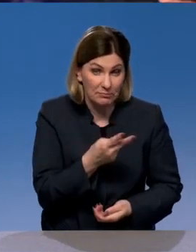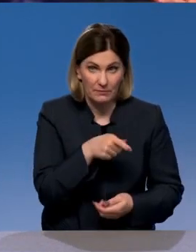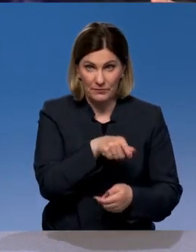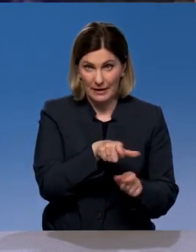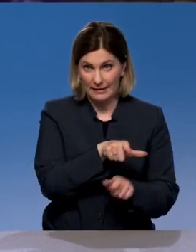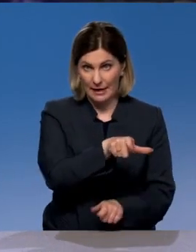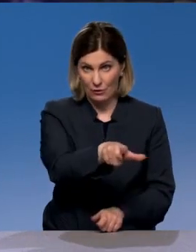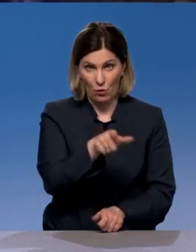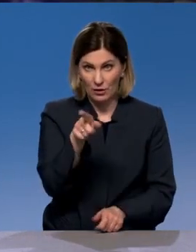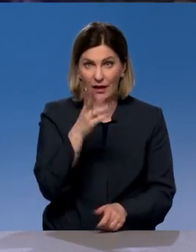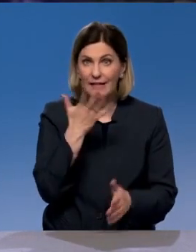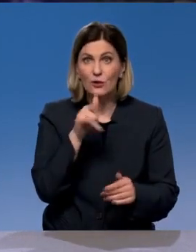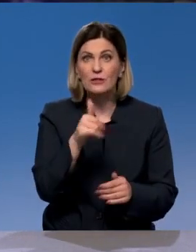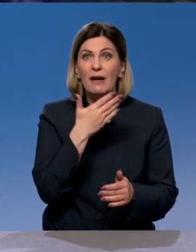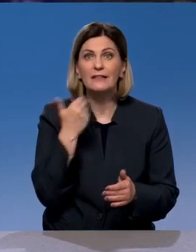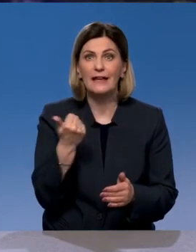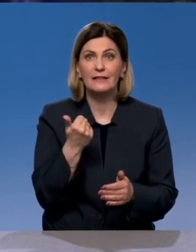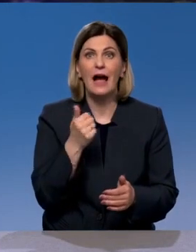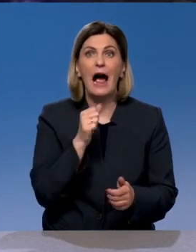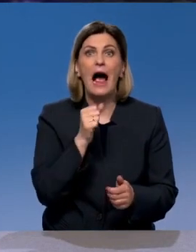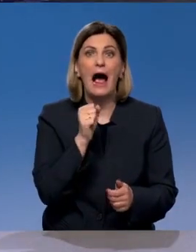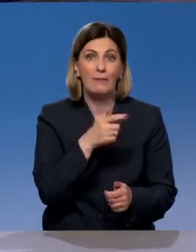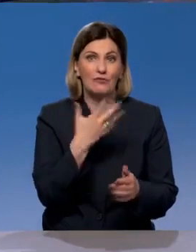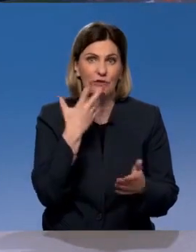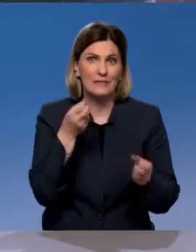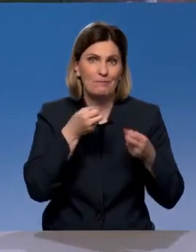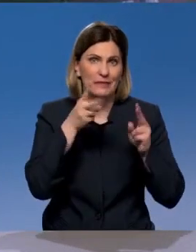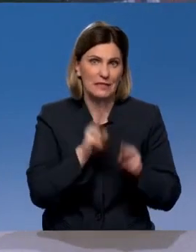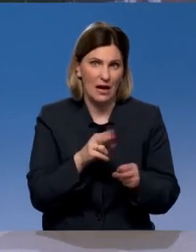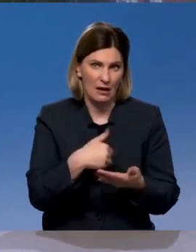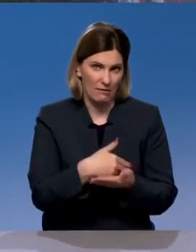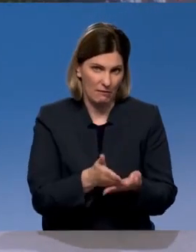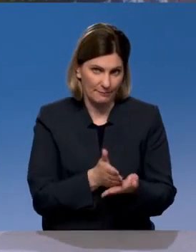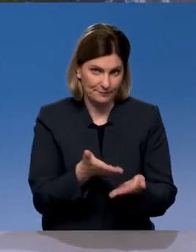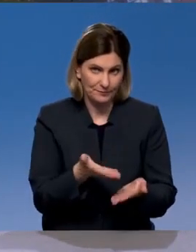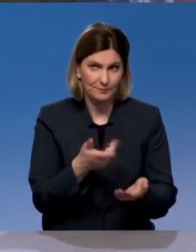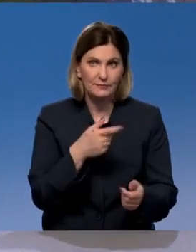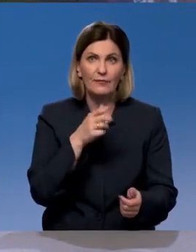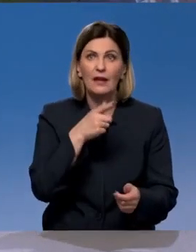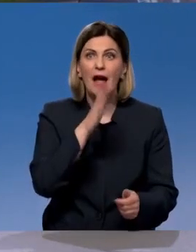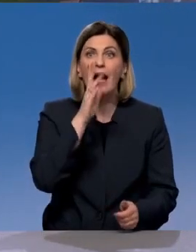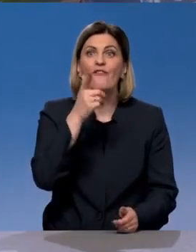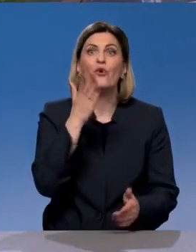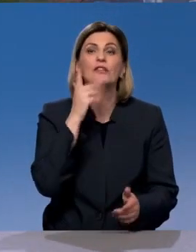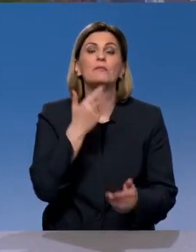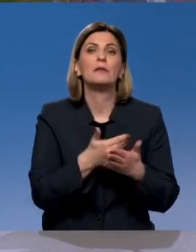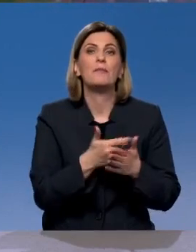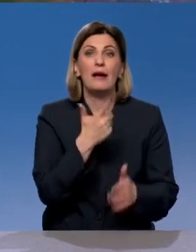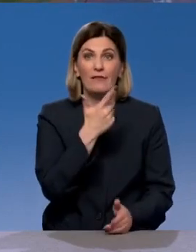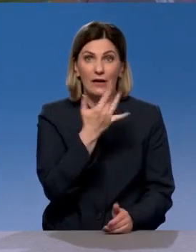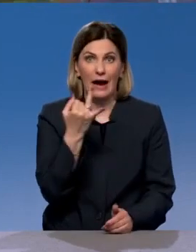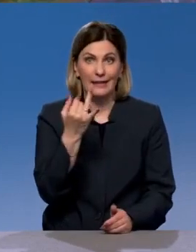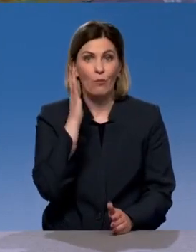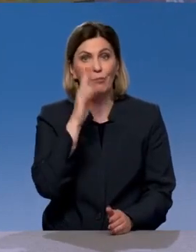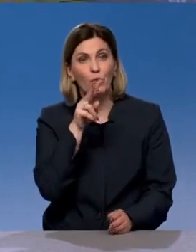это как на глазок определять, работает ли у вас АБС, как у нас собираются сейчас для гаишников вести, вот они будут на глаз определять, как работает АБС в